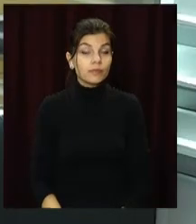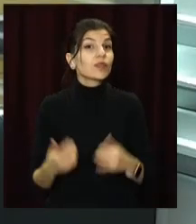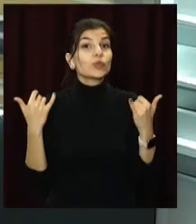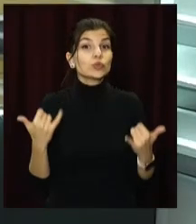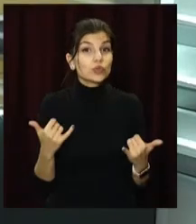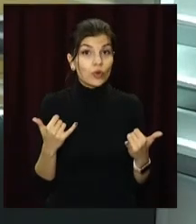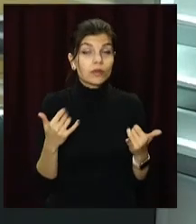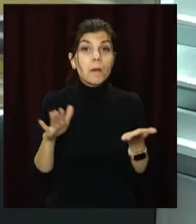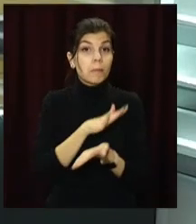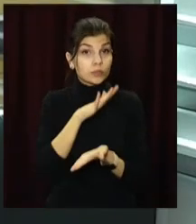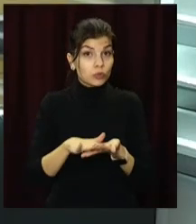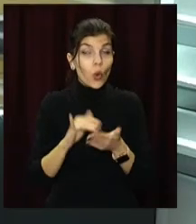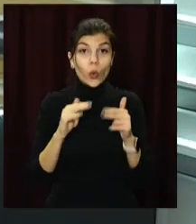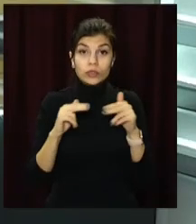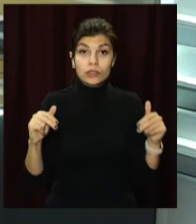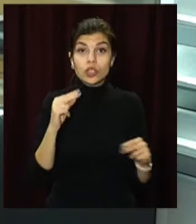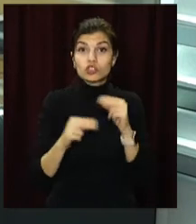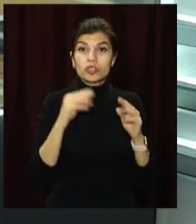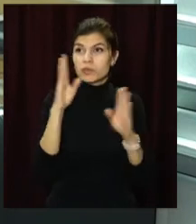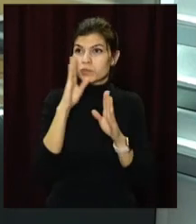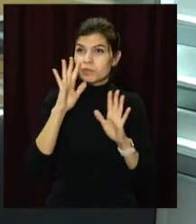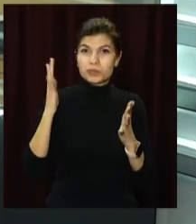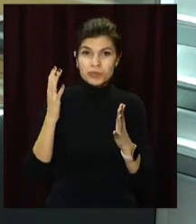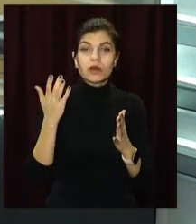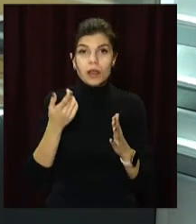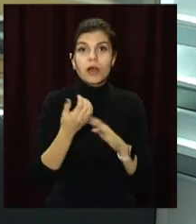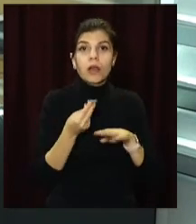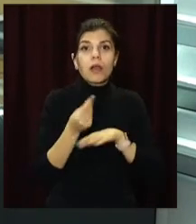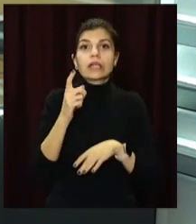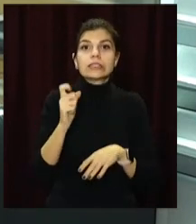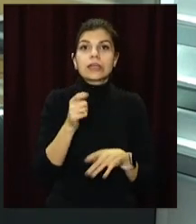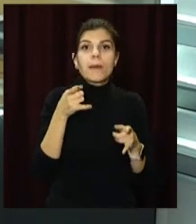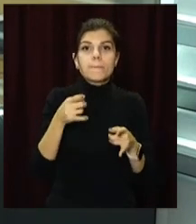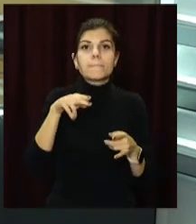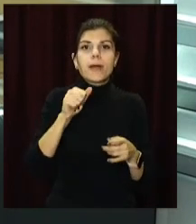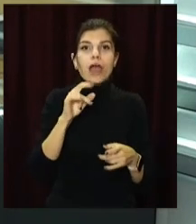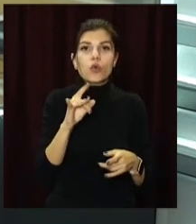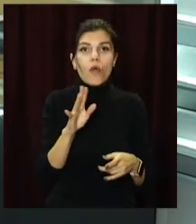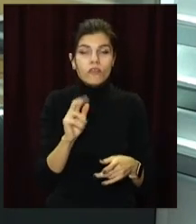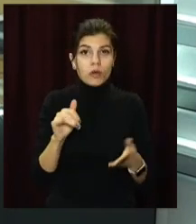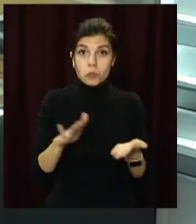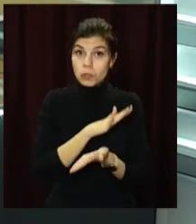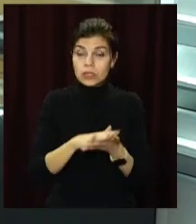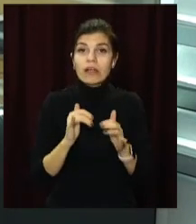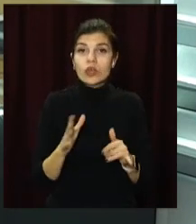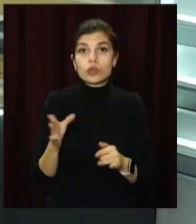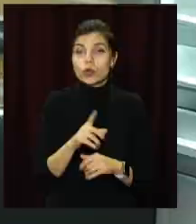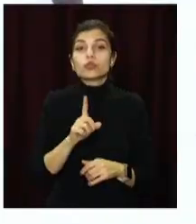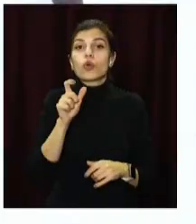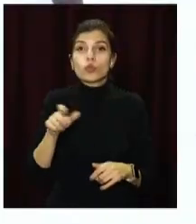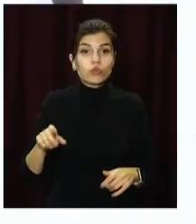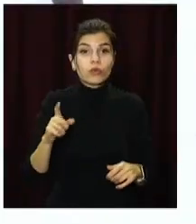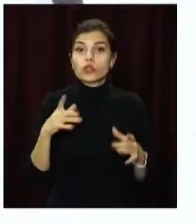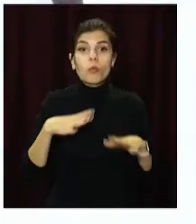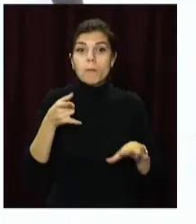Сьогодні безкоштовно. У Дніпрі через непогоду скасували уплату за парковку. У КП «Міськ автопарк» кажуть все для того, аби містяни не